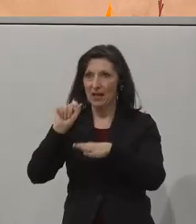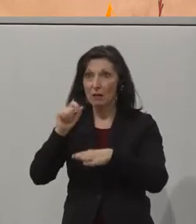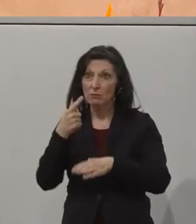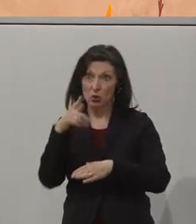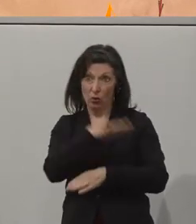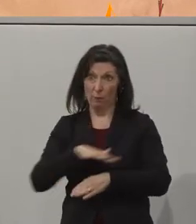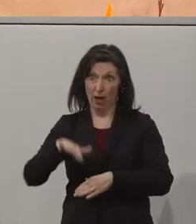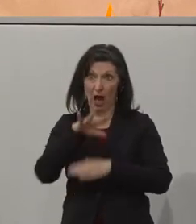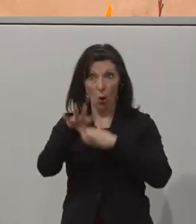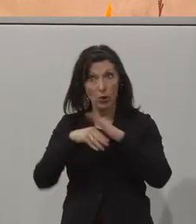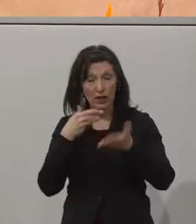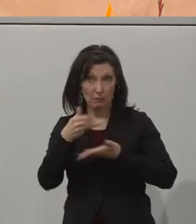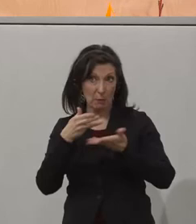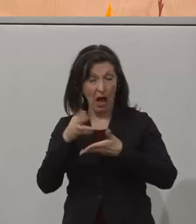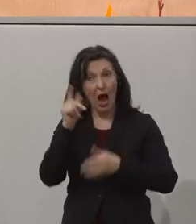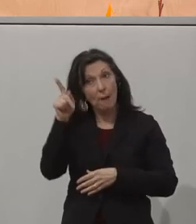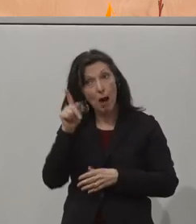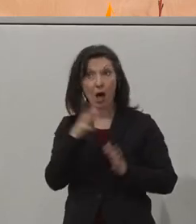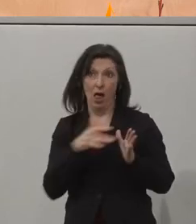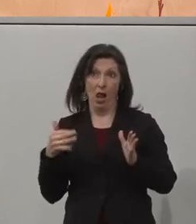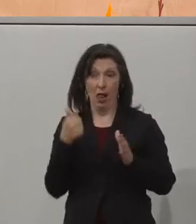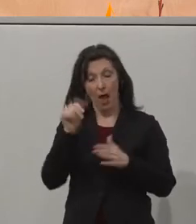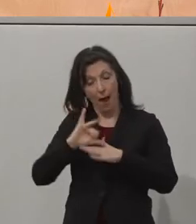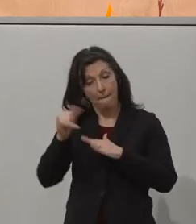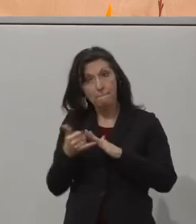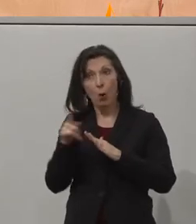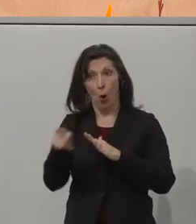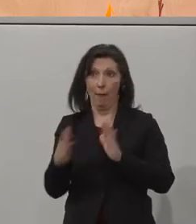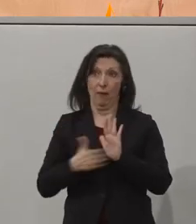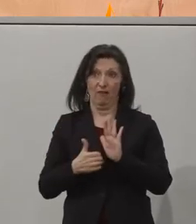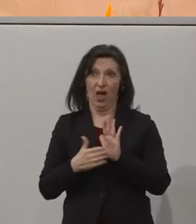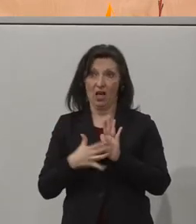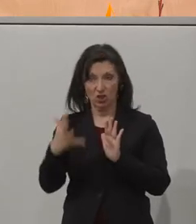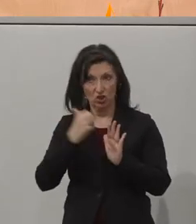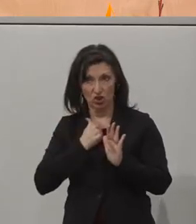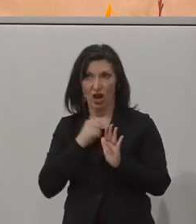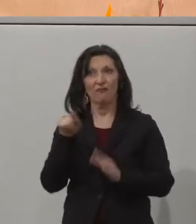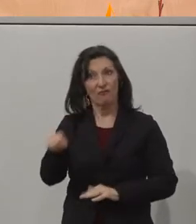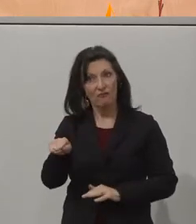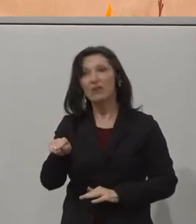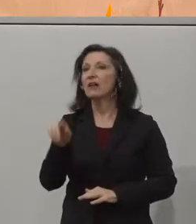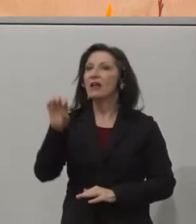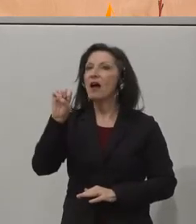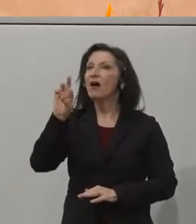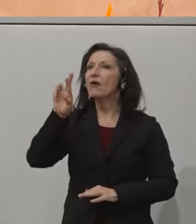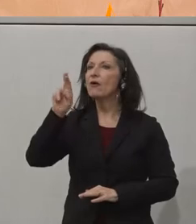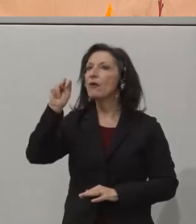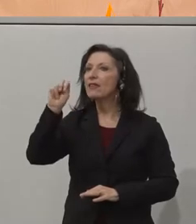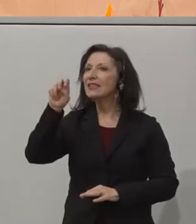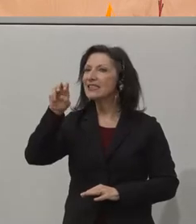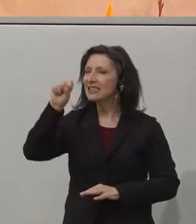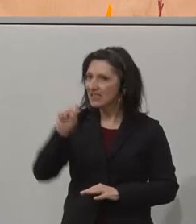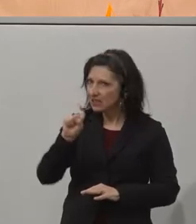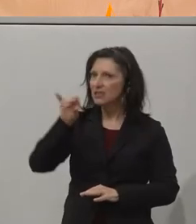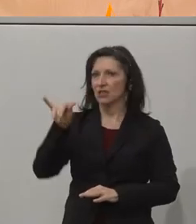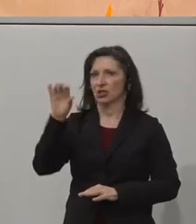geht, hat ein Projekt aus Irland geschafft, dass es sehr wohl funktionieren kann. Ersten Diank aus Irland hat gemeinsam mit dem TCPID